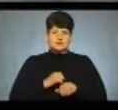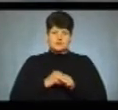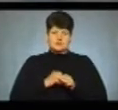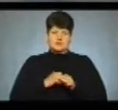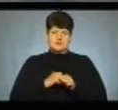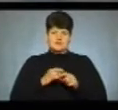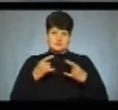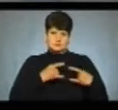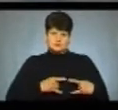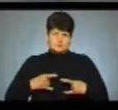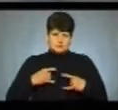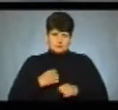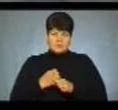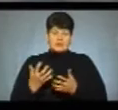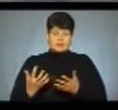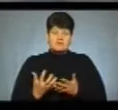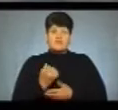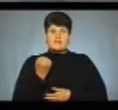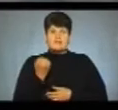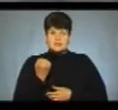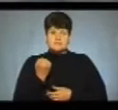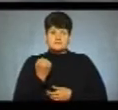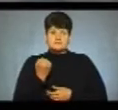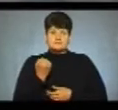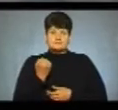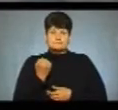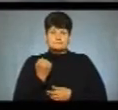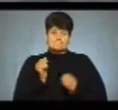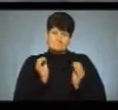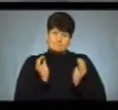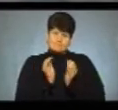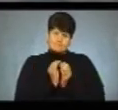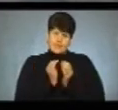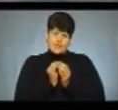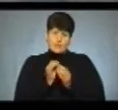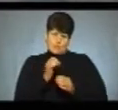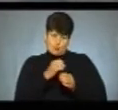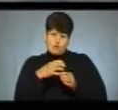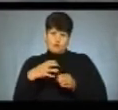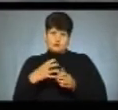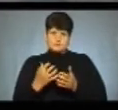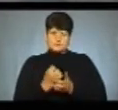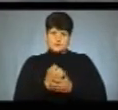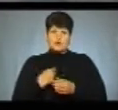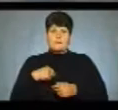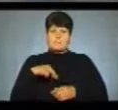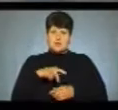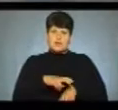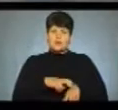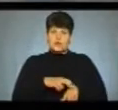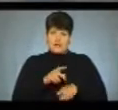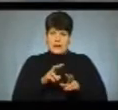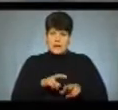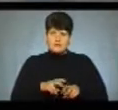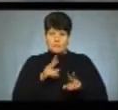зробили ОЗД, то все, і виявили, ну, невеличку пухлинку, але виявили. Тоді пішла до лікаря, він